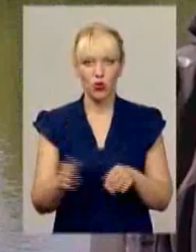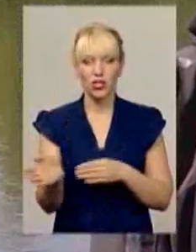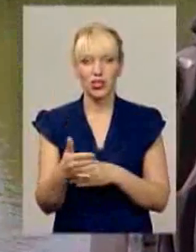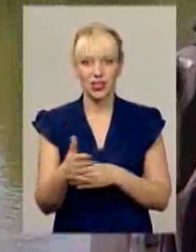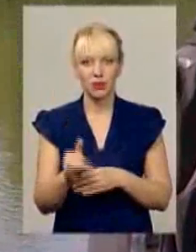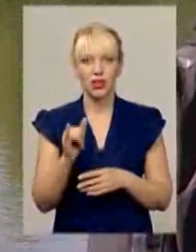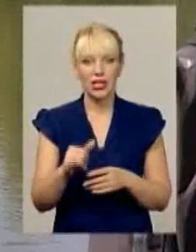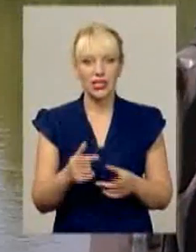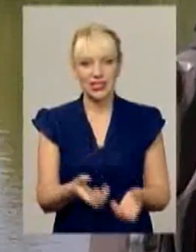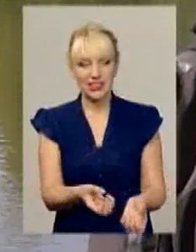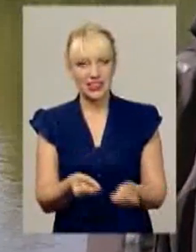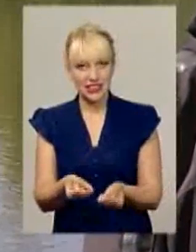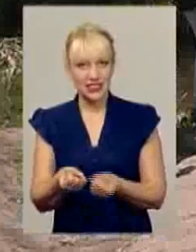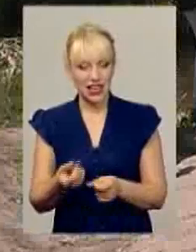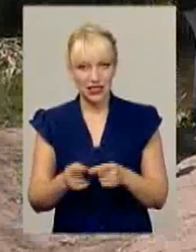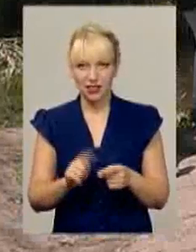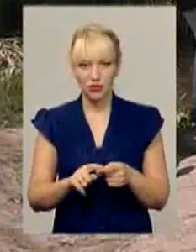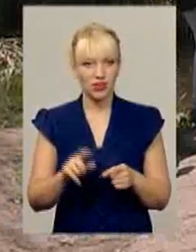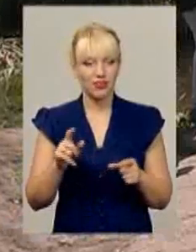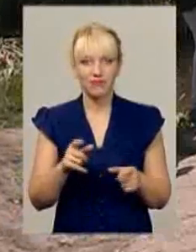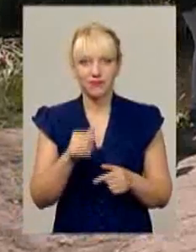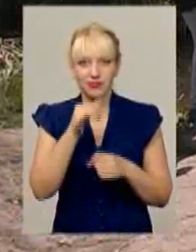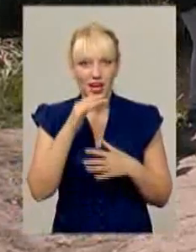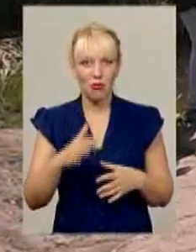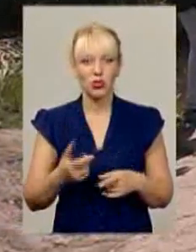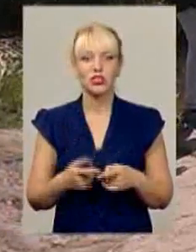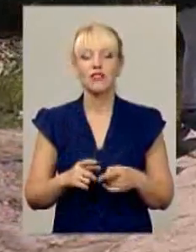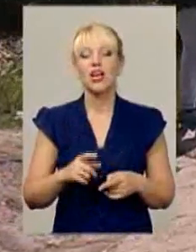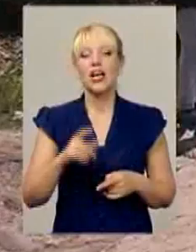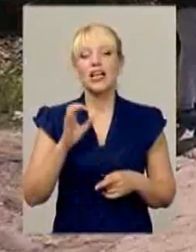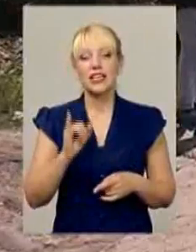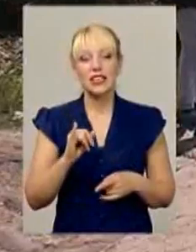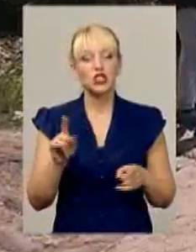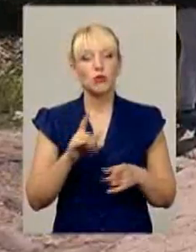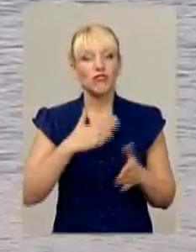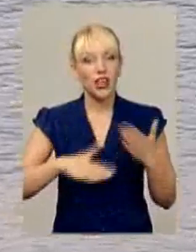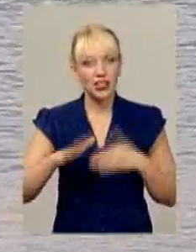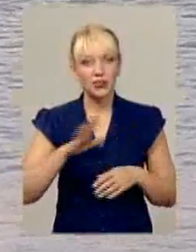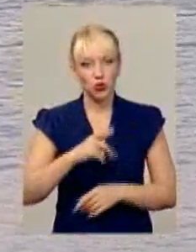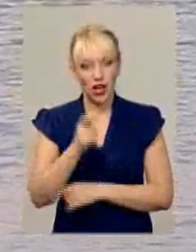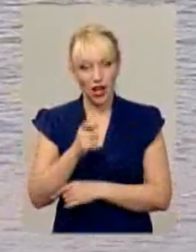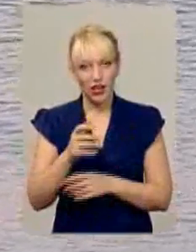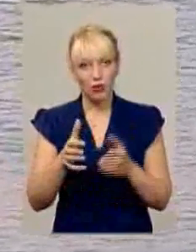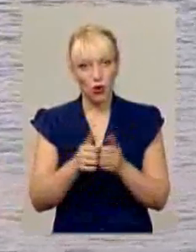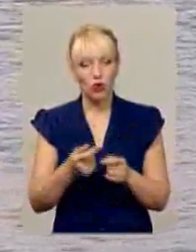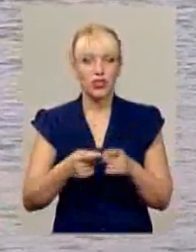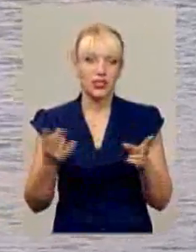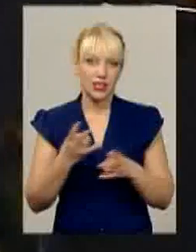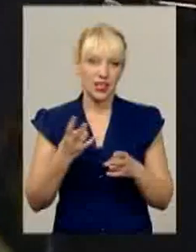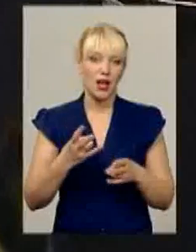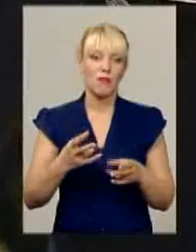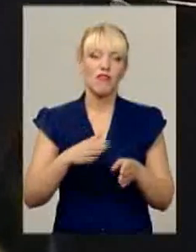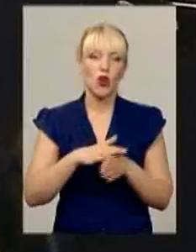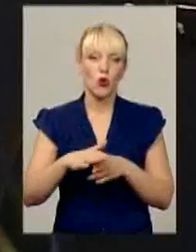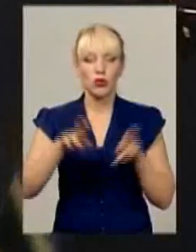дістати її з такими снастями нереально. Утім, щоб риболовля була в радість, слід дотримуватися загальних правил поведінки на воді.